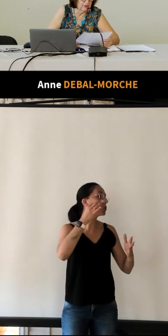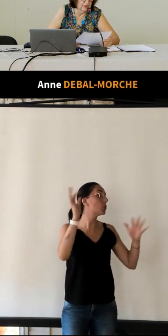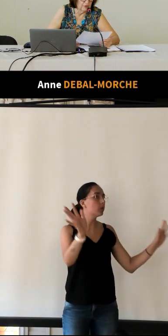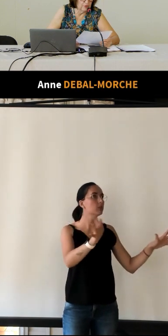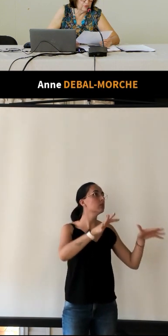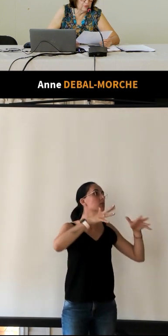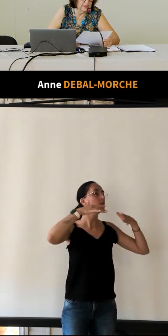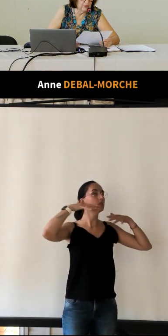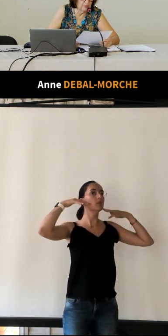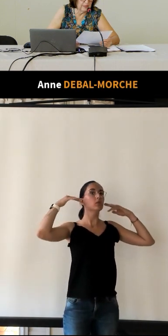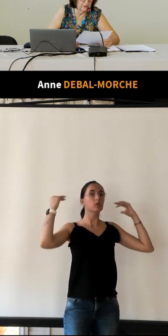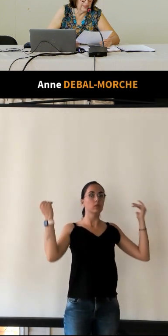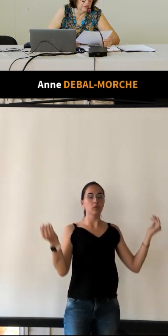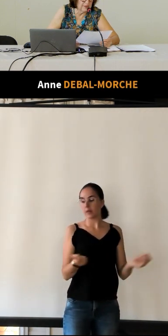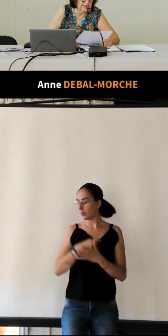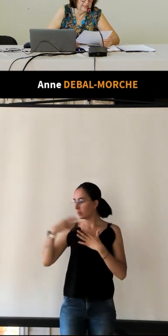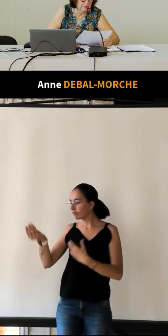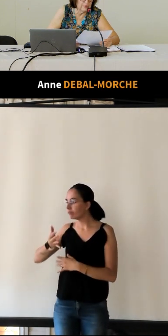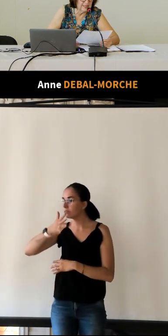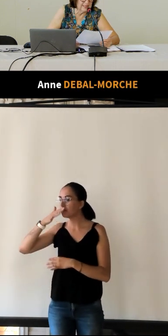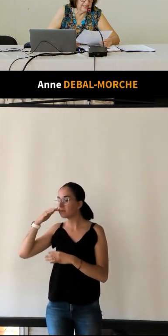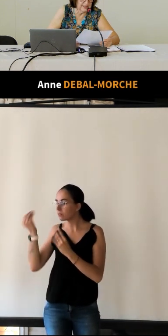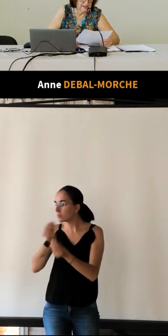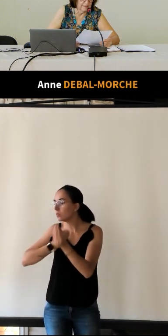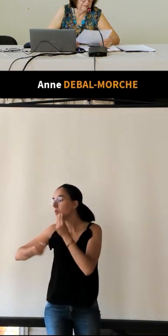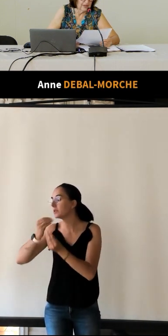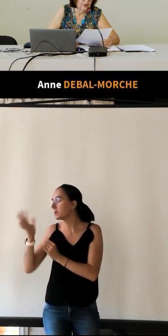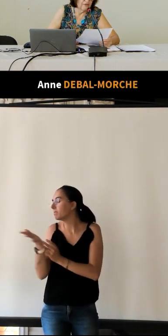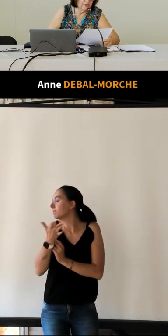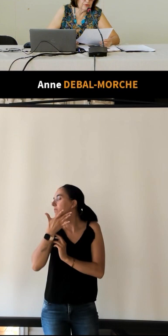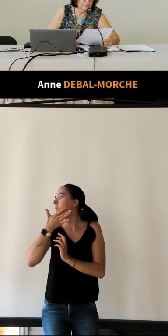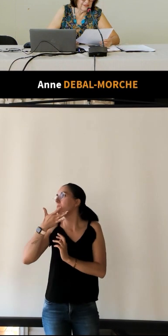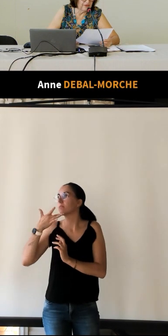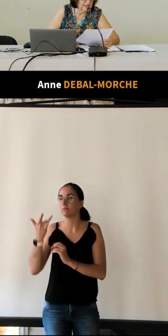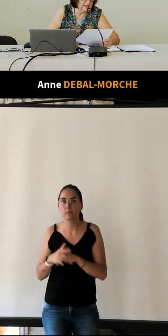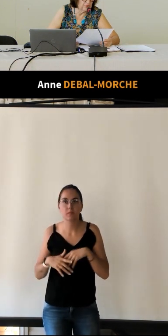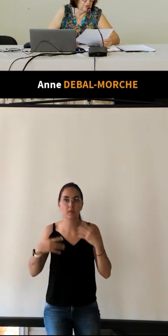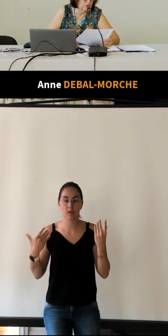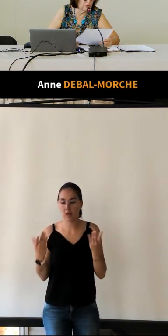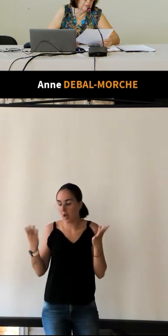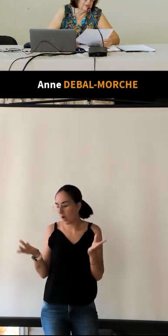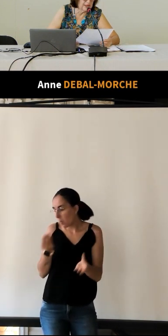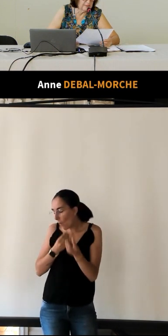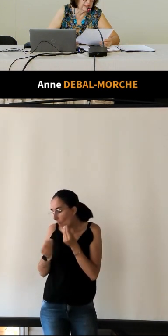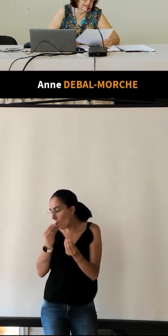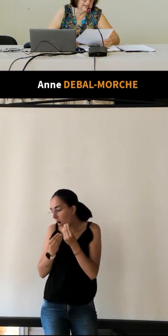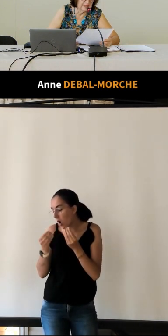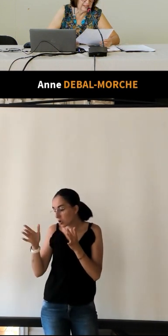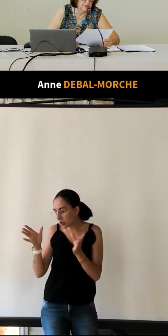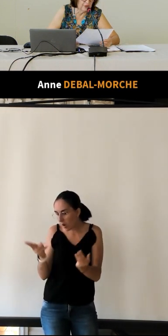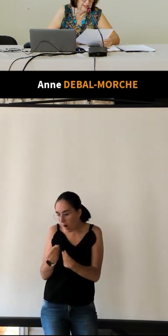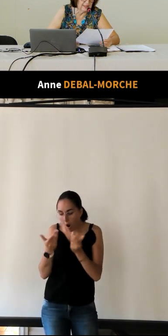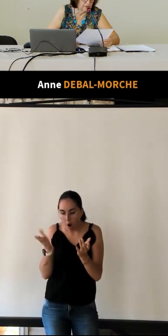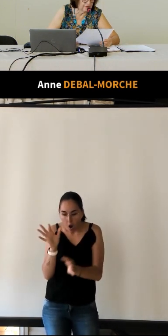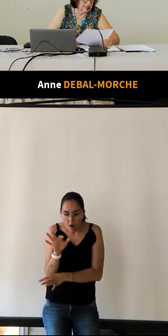apporte une suite de mai de la cuisine la plus esquise vantons la finesse de ce turbotin braisé